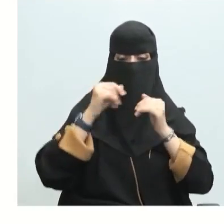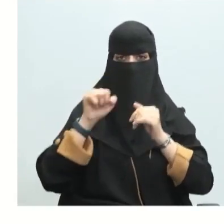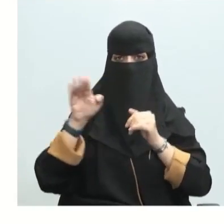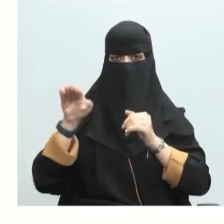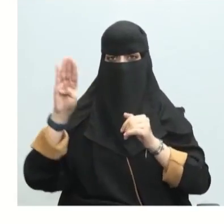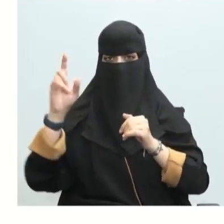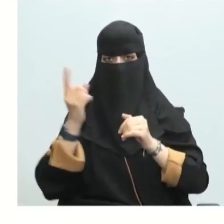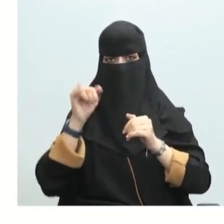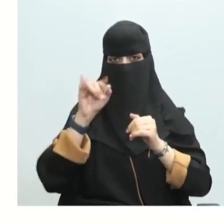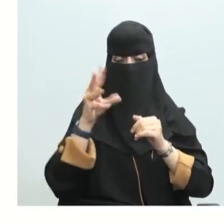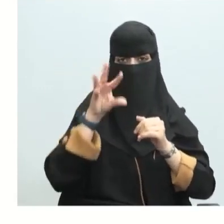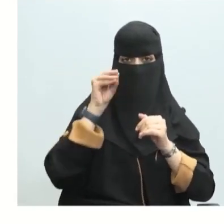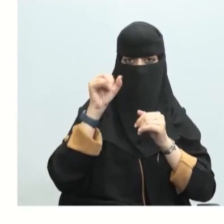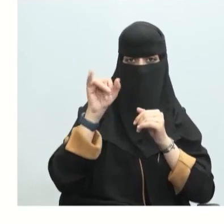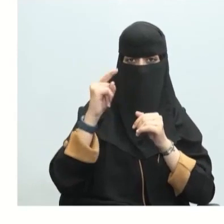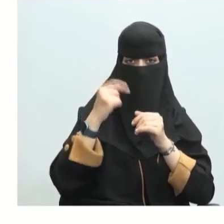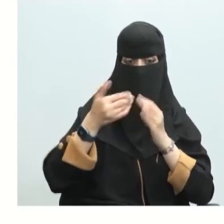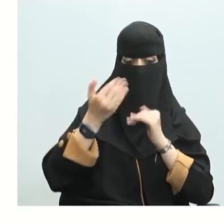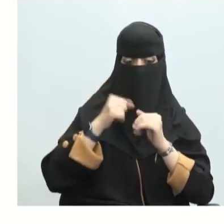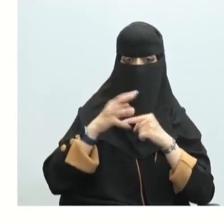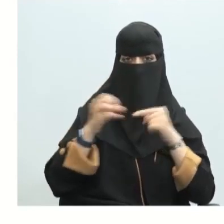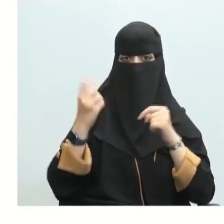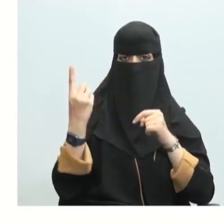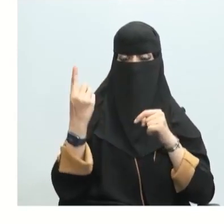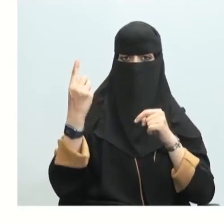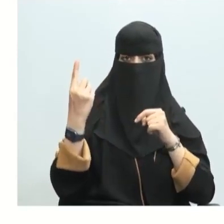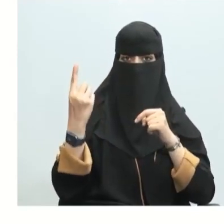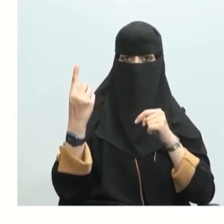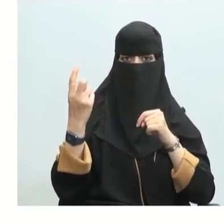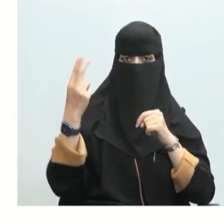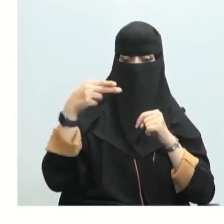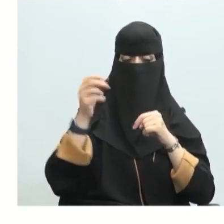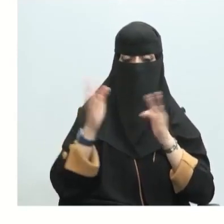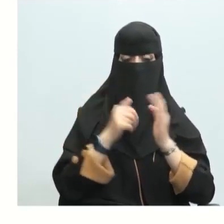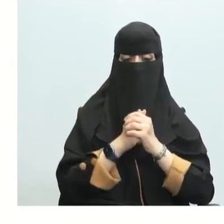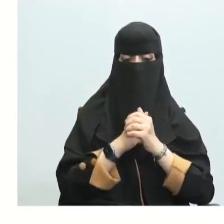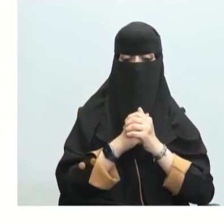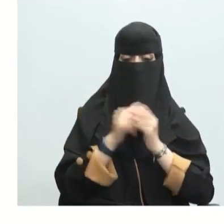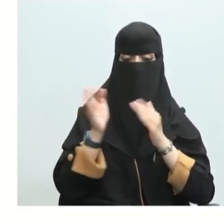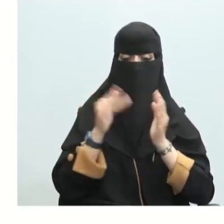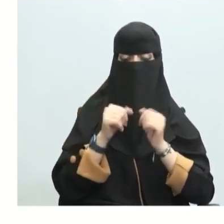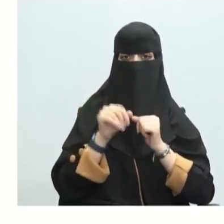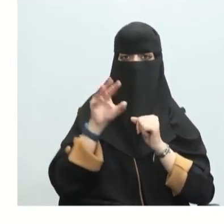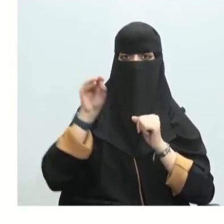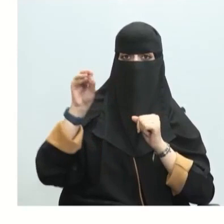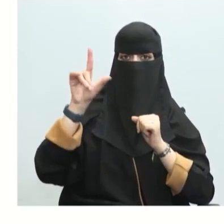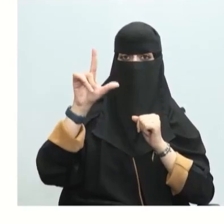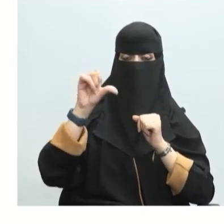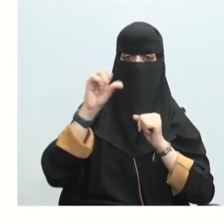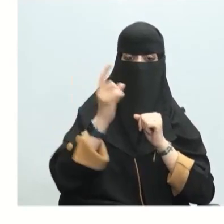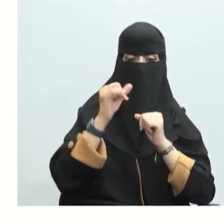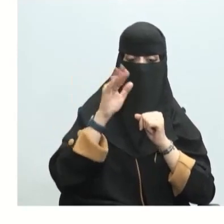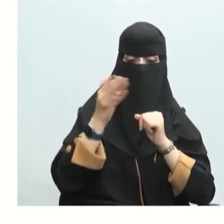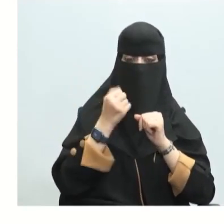والكبريت أعطاني كبريتي دي الهيدروجين القيمة له سالب 21 هنا فلوريد الهيدروجين